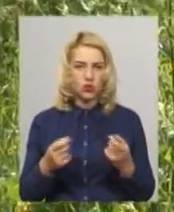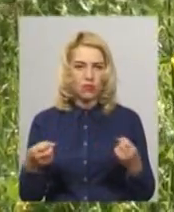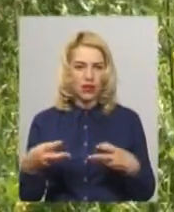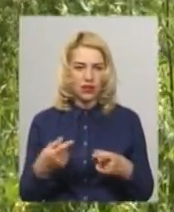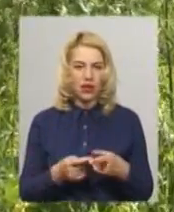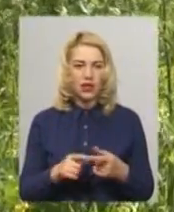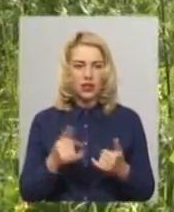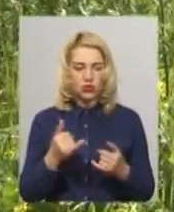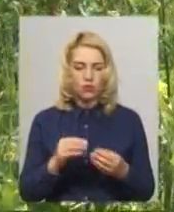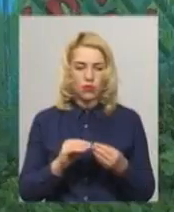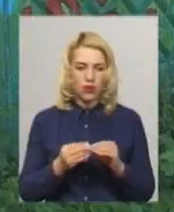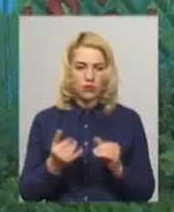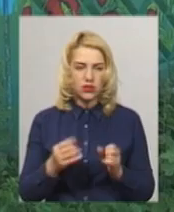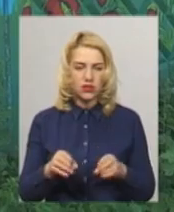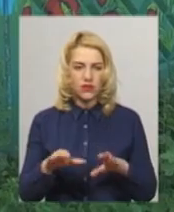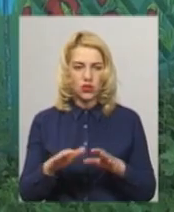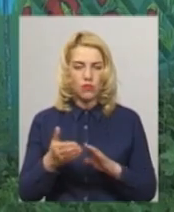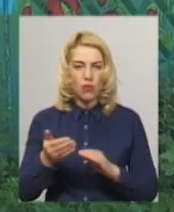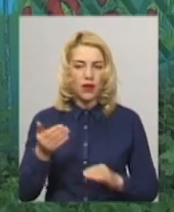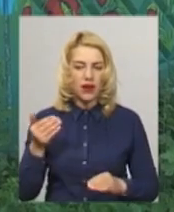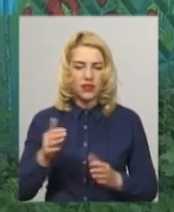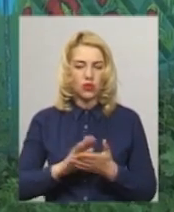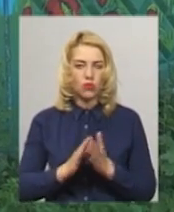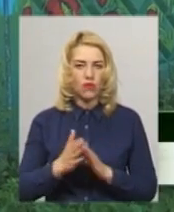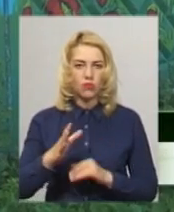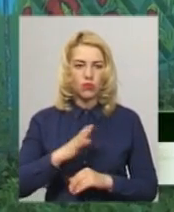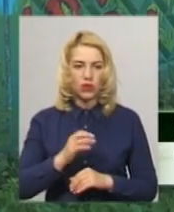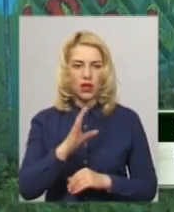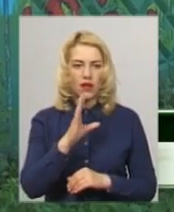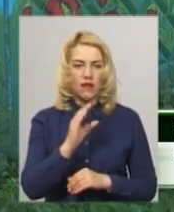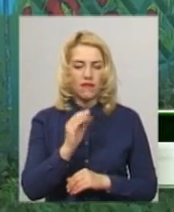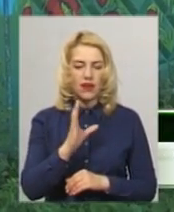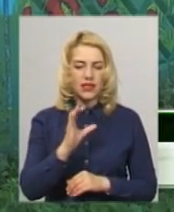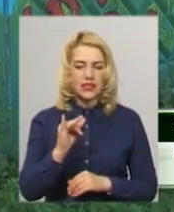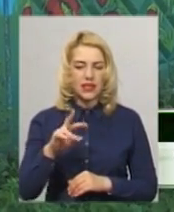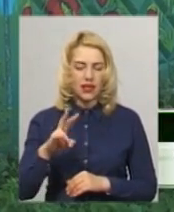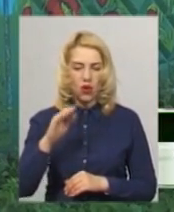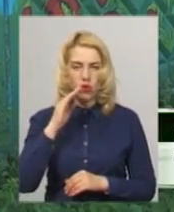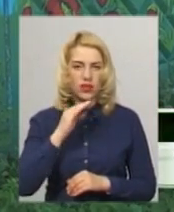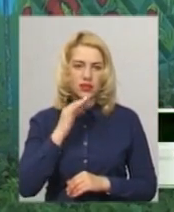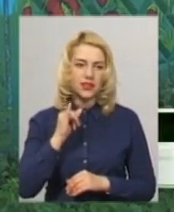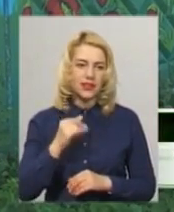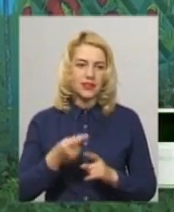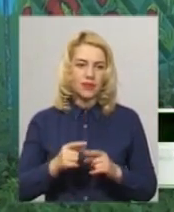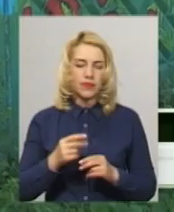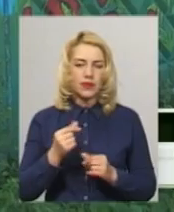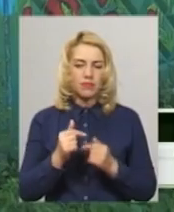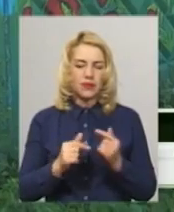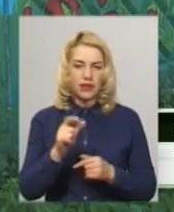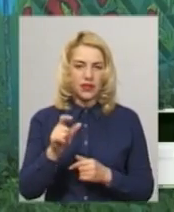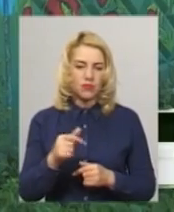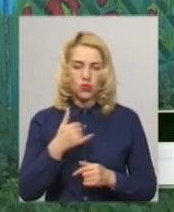проблему наразі вирішують. Попередня домовленість була з оцом Васильом і з цим підприємцем. У нас на комунальному немає